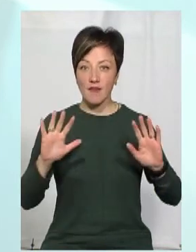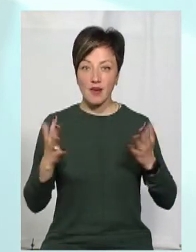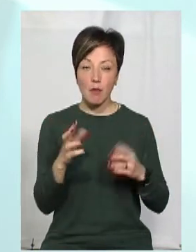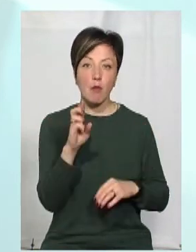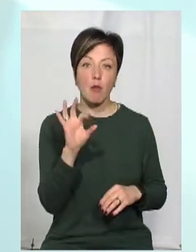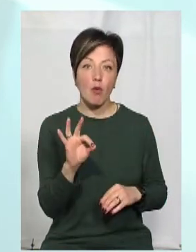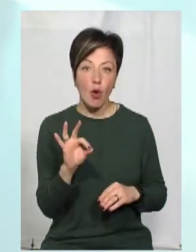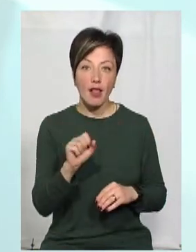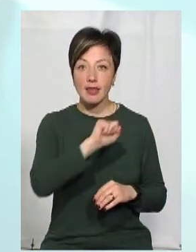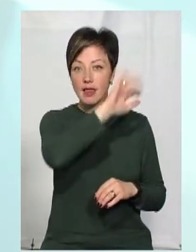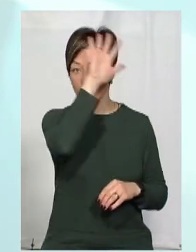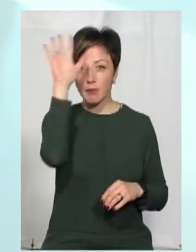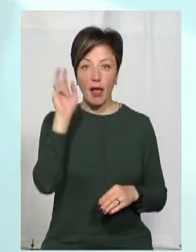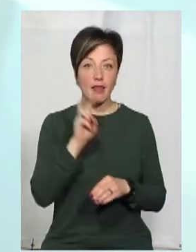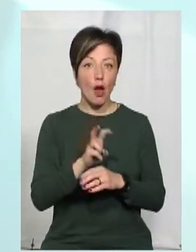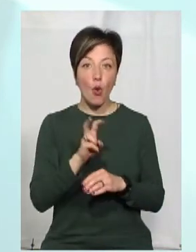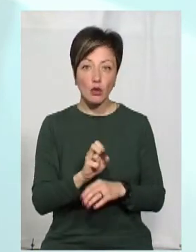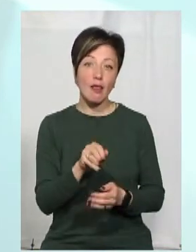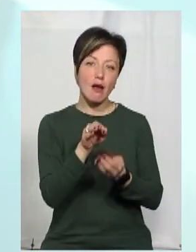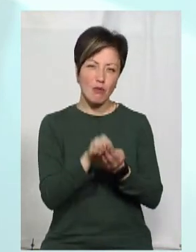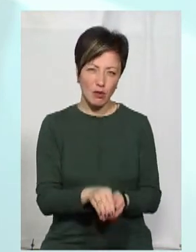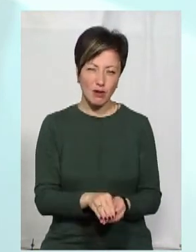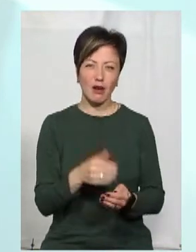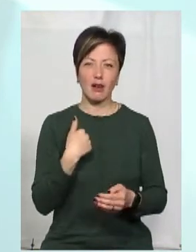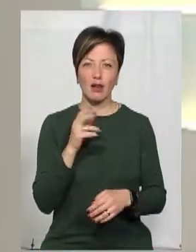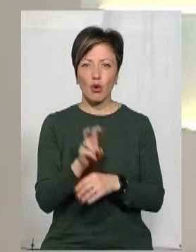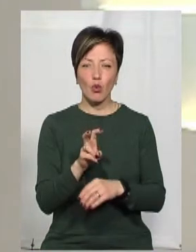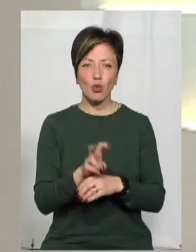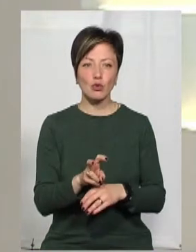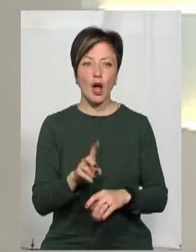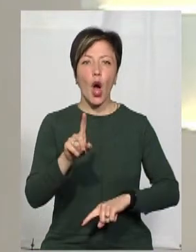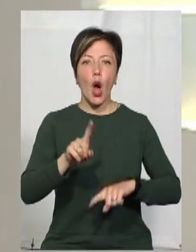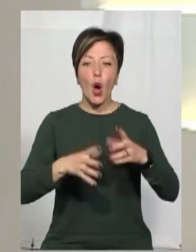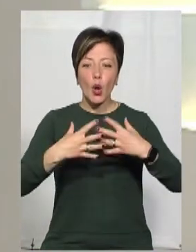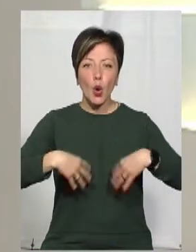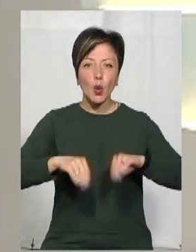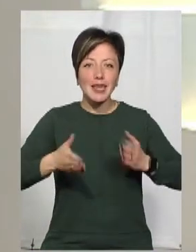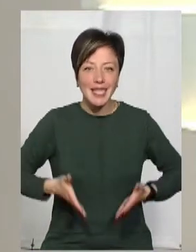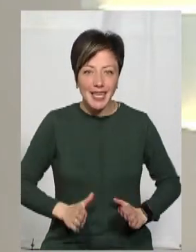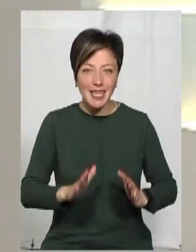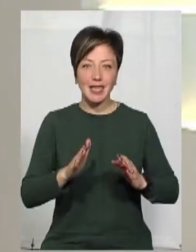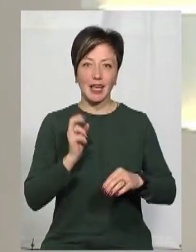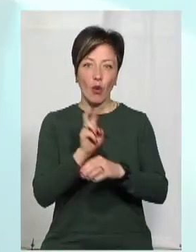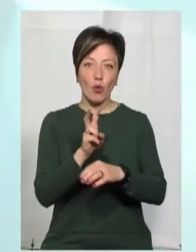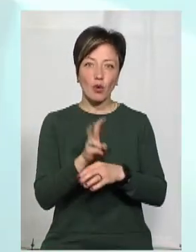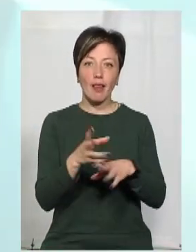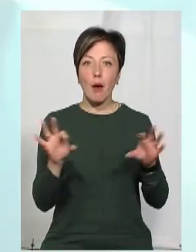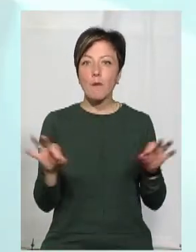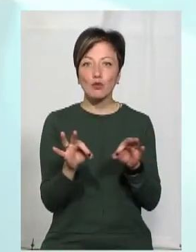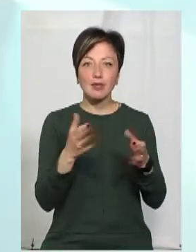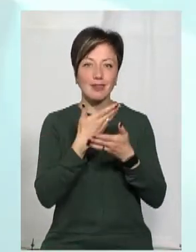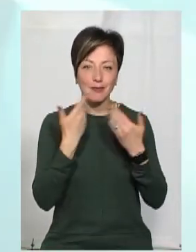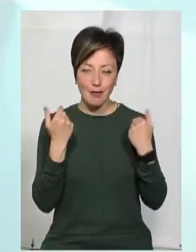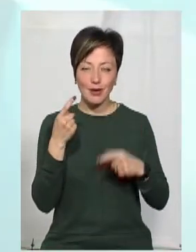на свадьбах не ходжу, а на похоронах ходжу, на родини ходжу, ну, там, де музики